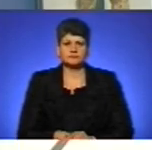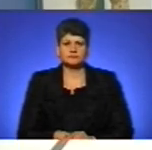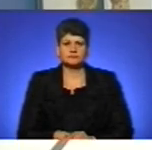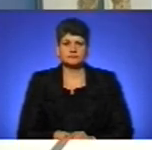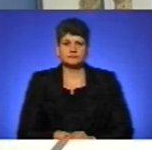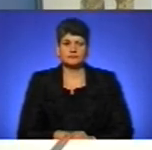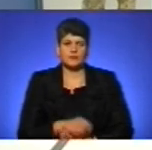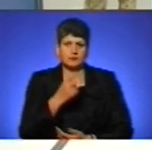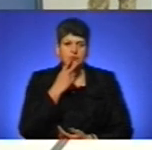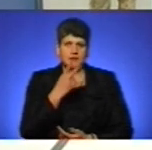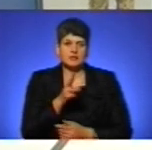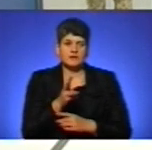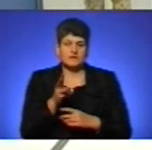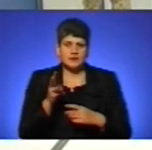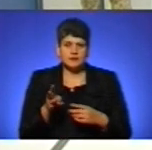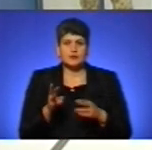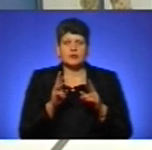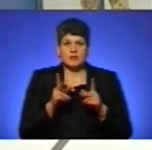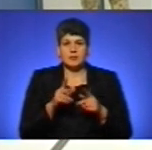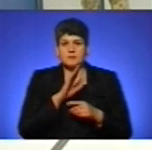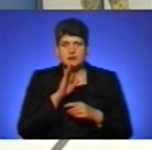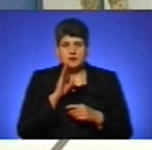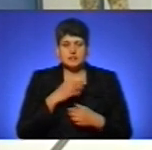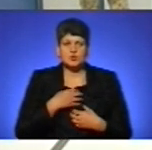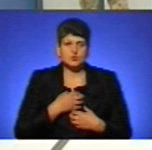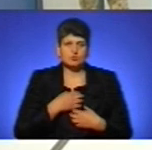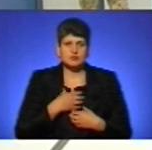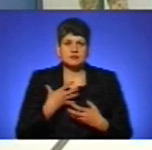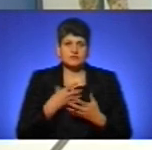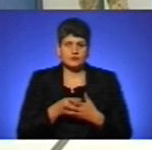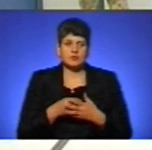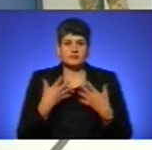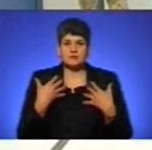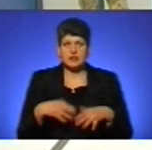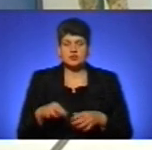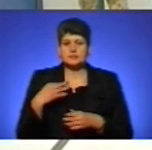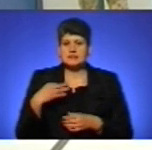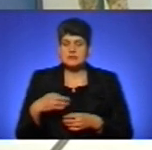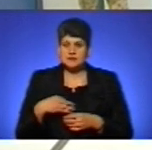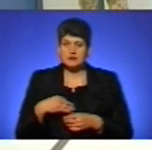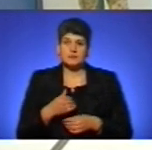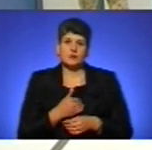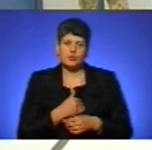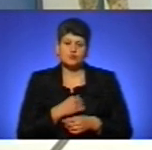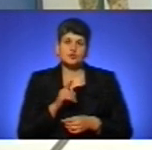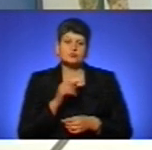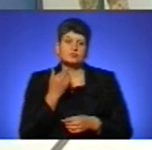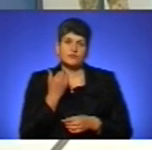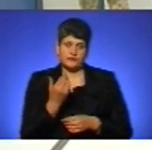Ви побачили відеоматеріали, як матері сумують за своїми втраченими синами. І все ж таки, хочу, щоб ви,